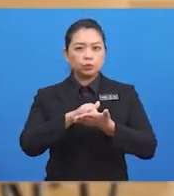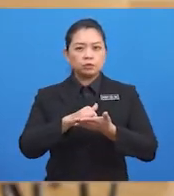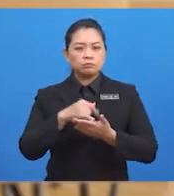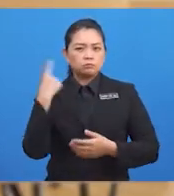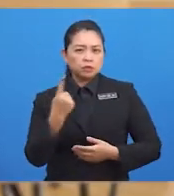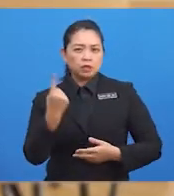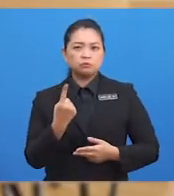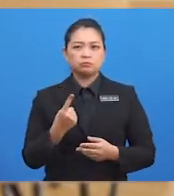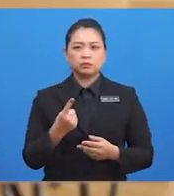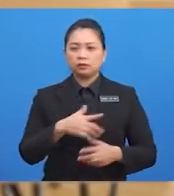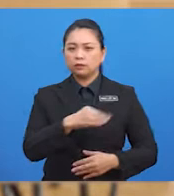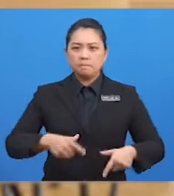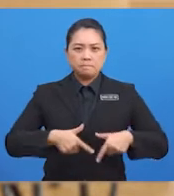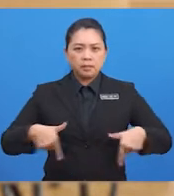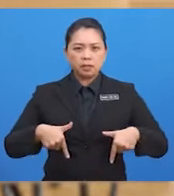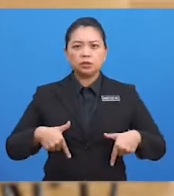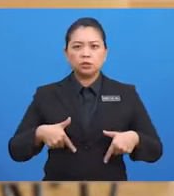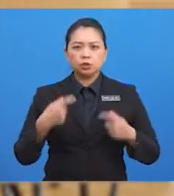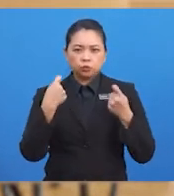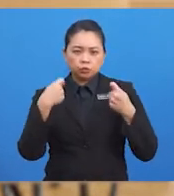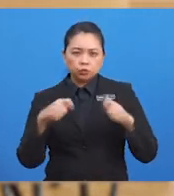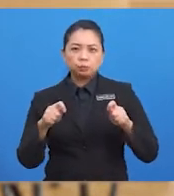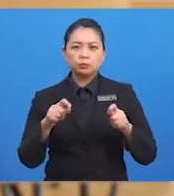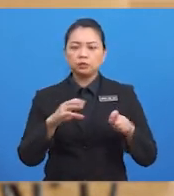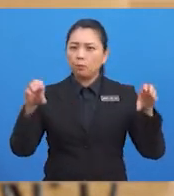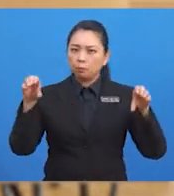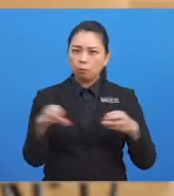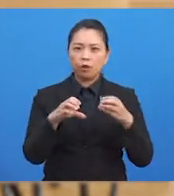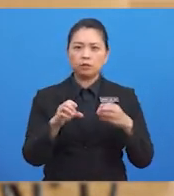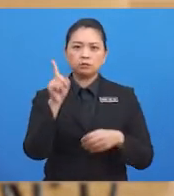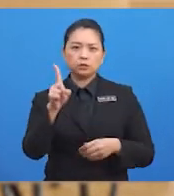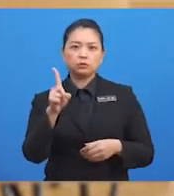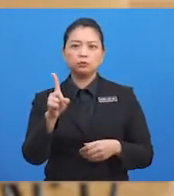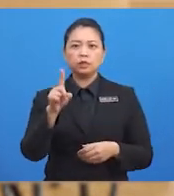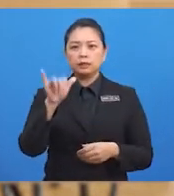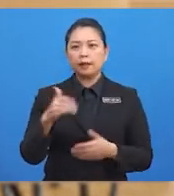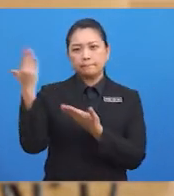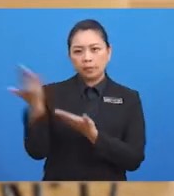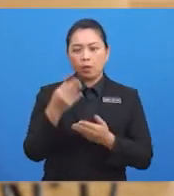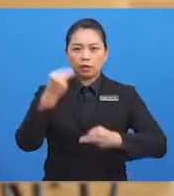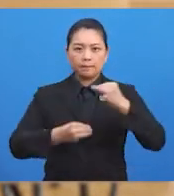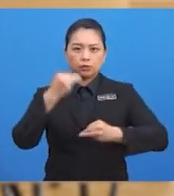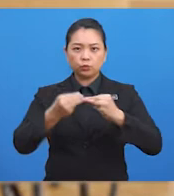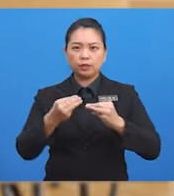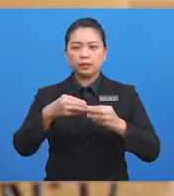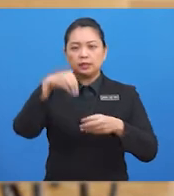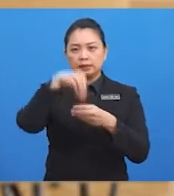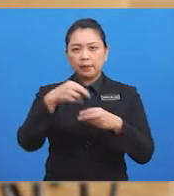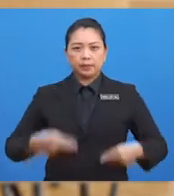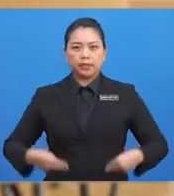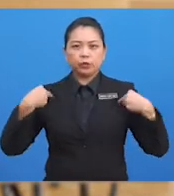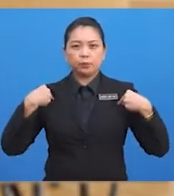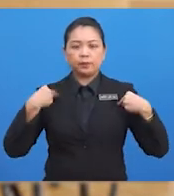berusaha dan berani untuk mencuba dan mencipta sesuatu yang membawa kepada kemajuan dalam